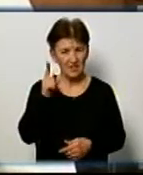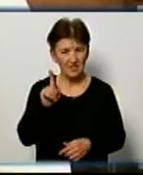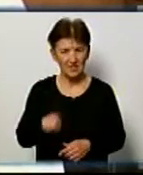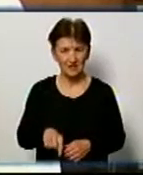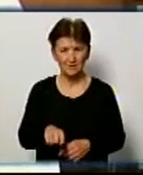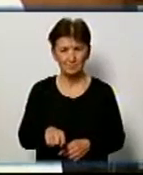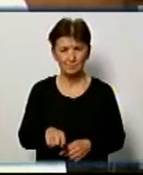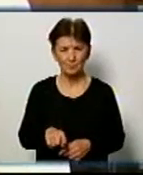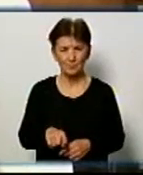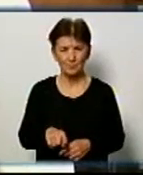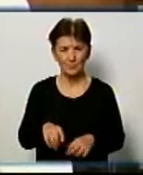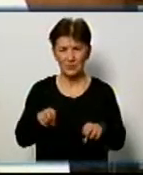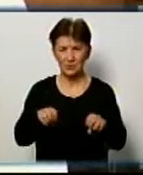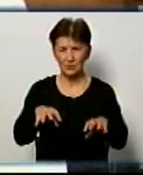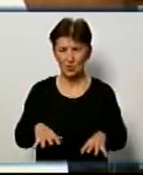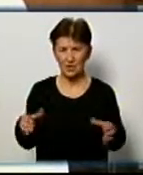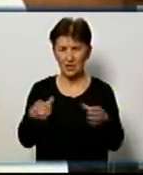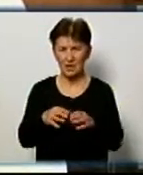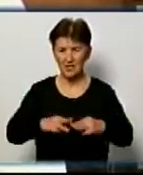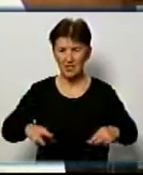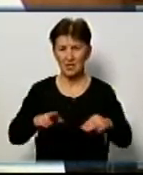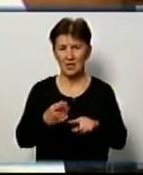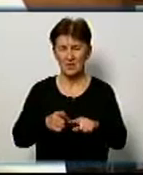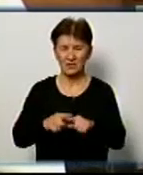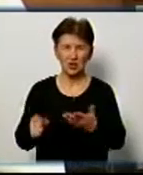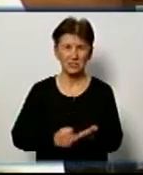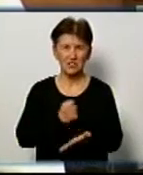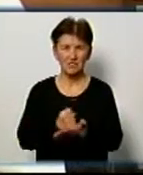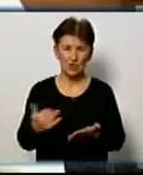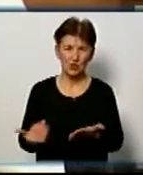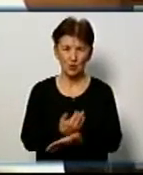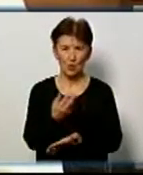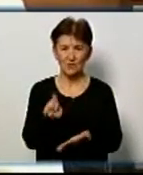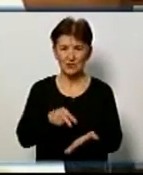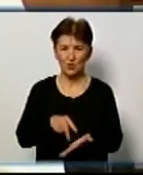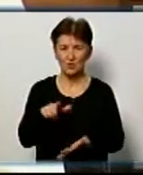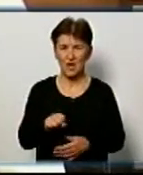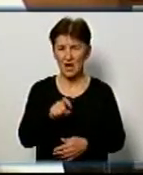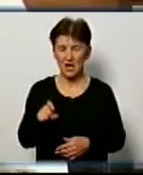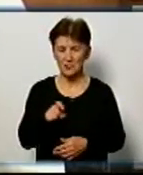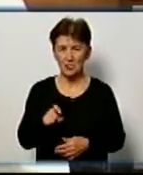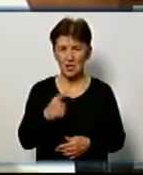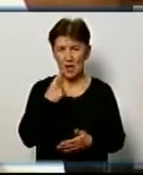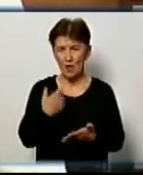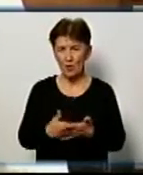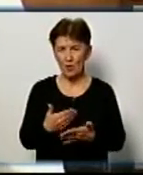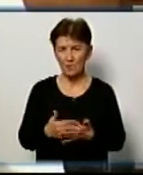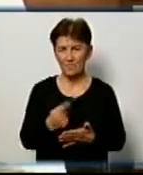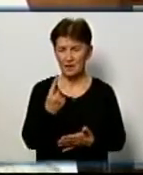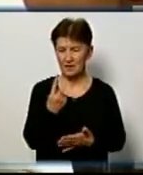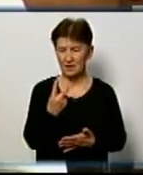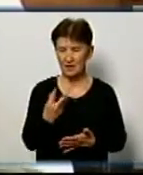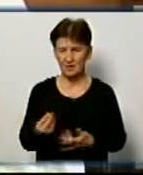цю постанову Кабінету міністрів, який затвердив нову ціну на газ для споживачів. Буквально днями ми